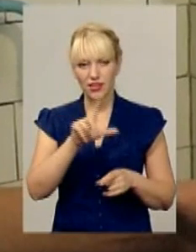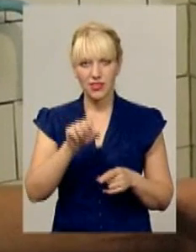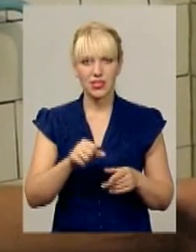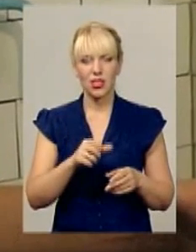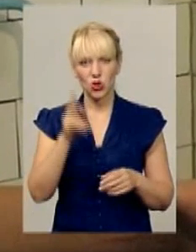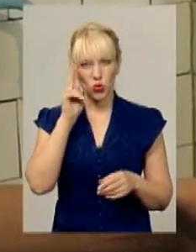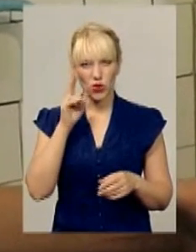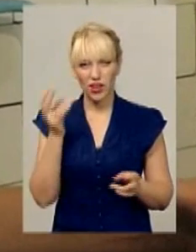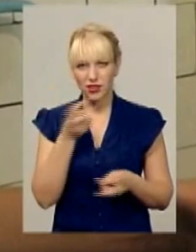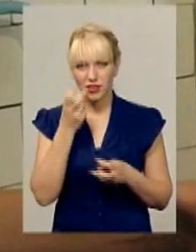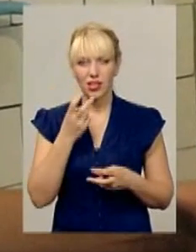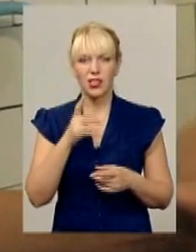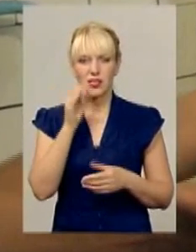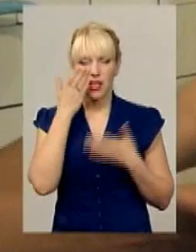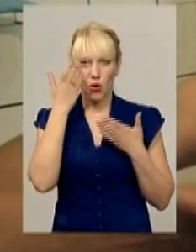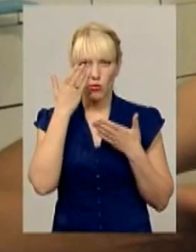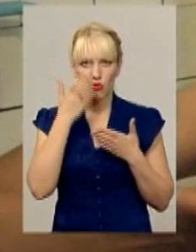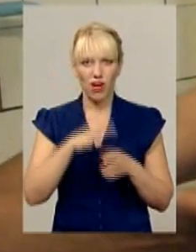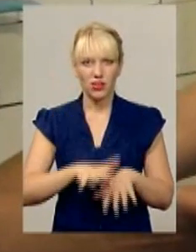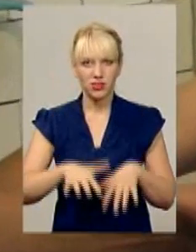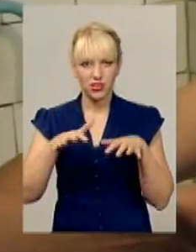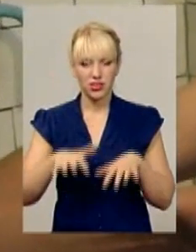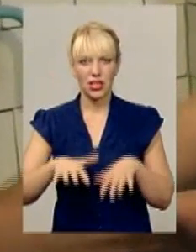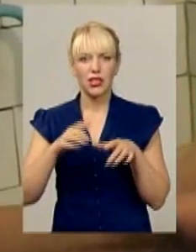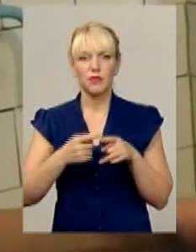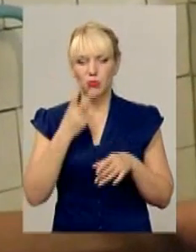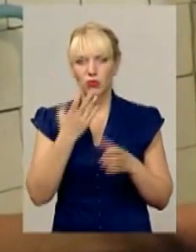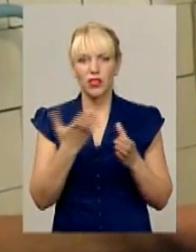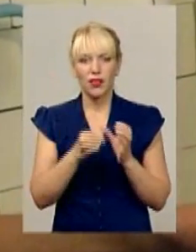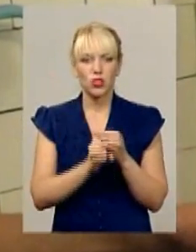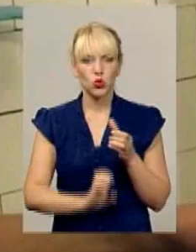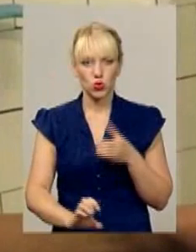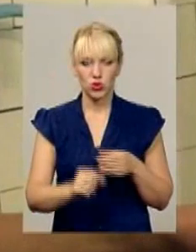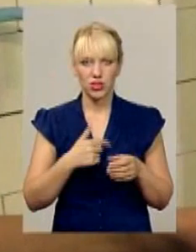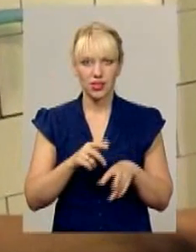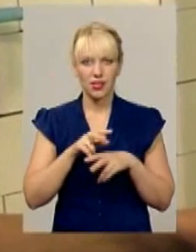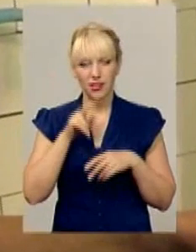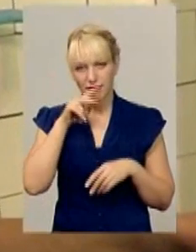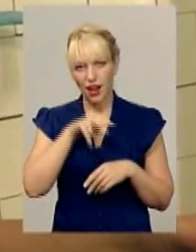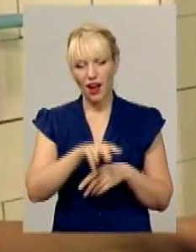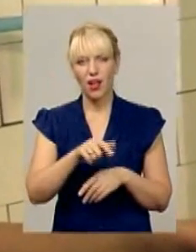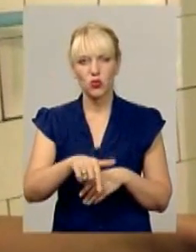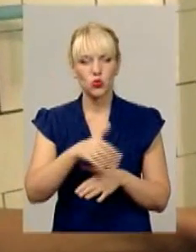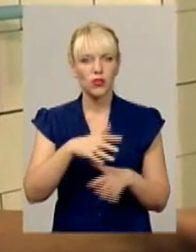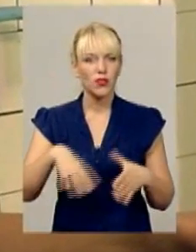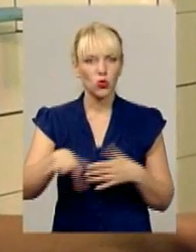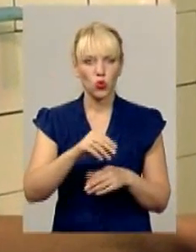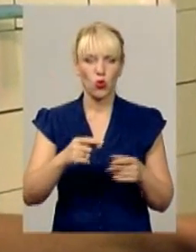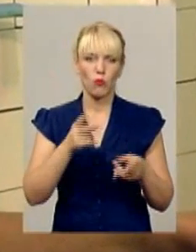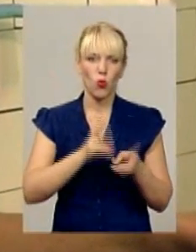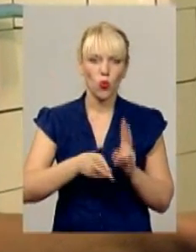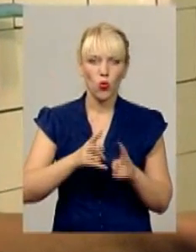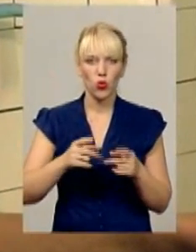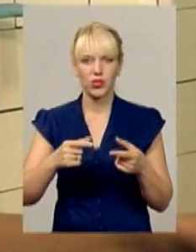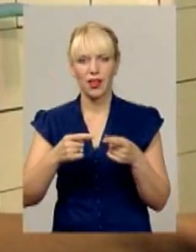туалети, за омивальники не функціонують. Подивіться, які труби. Таракани тут кругом по кухні, по кімнатах.